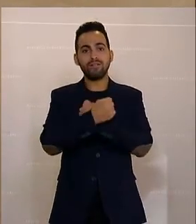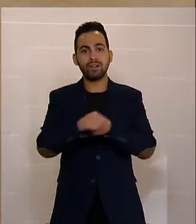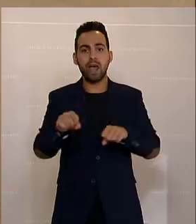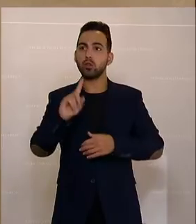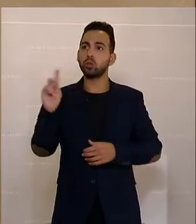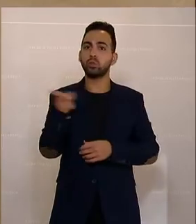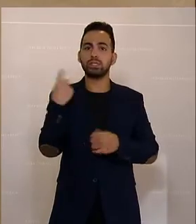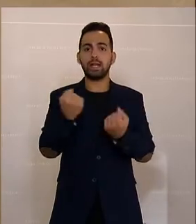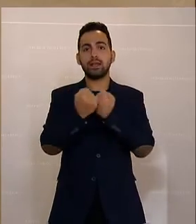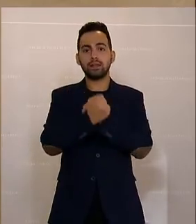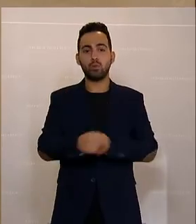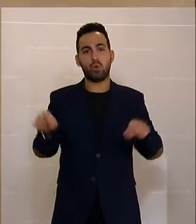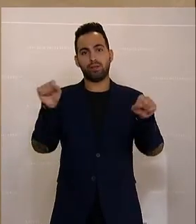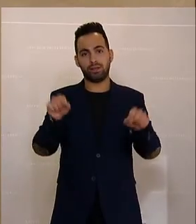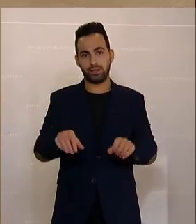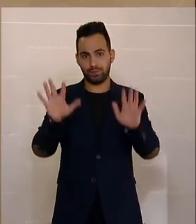Demokratie.